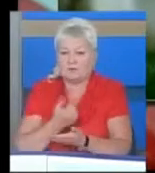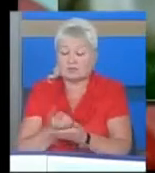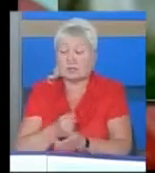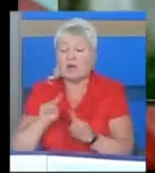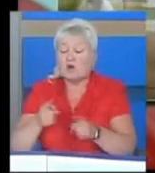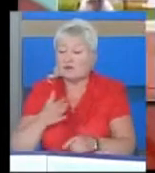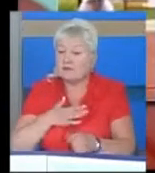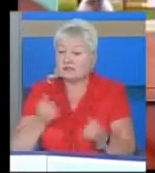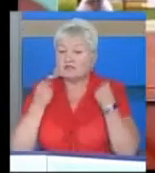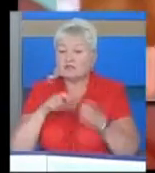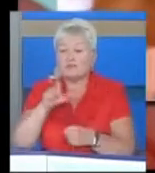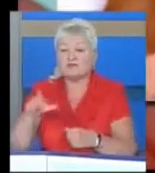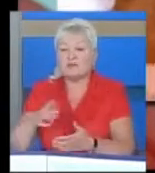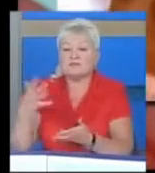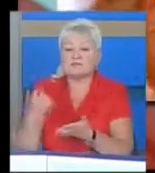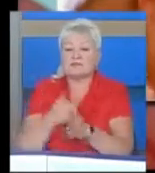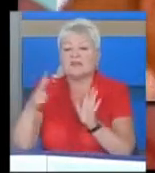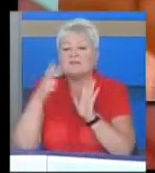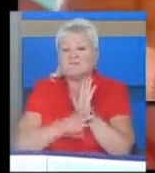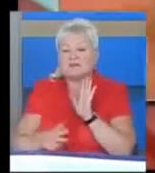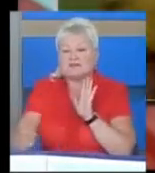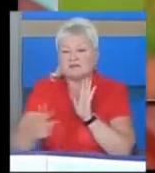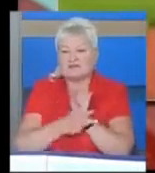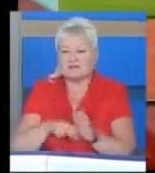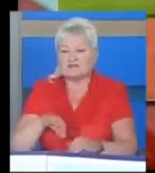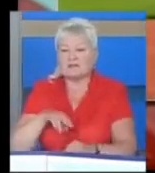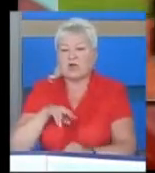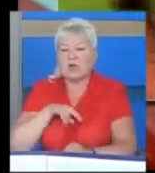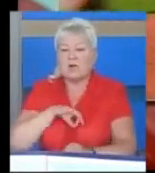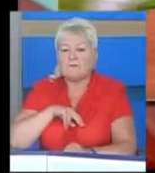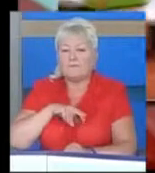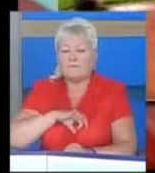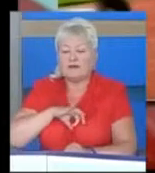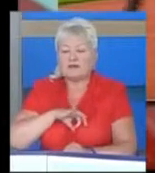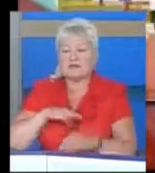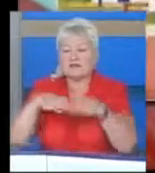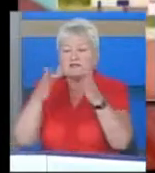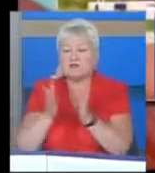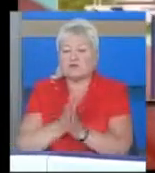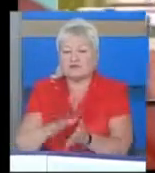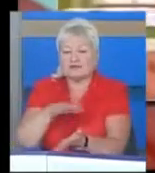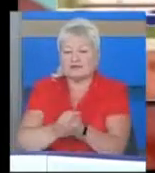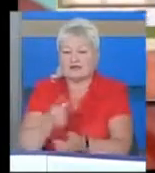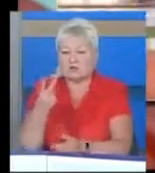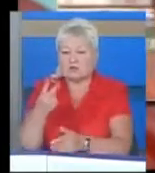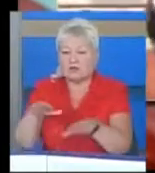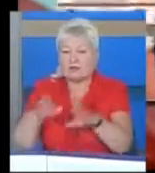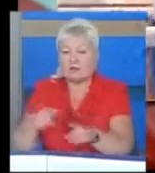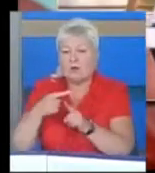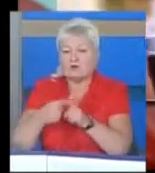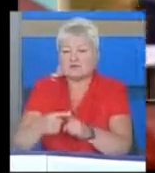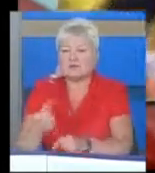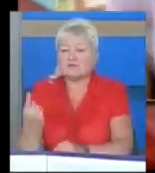наші спортсмени здобули на ній 88 медалей і в загальному заліку зайняли друге місце, поступивши з